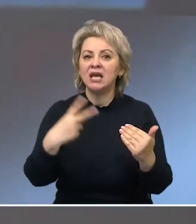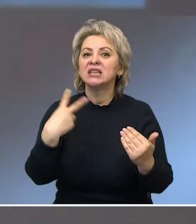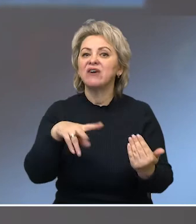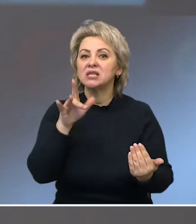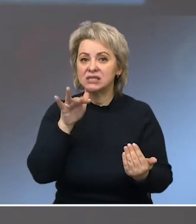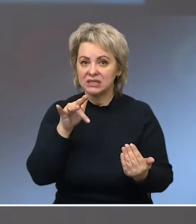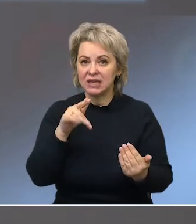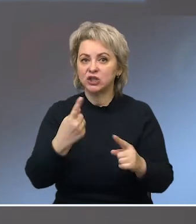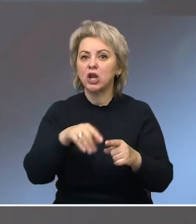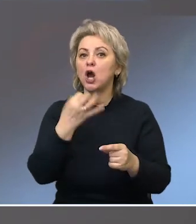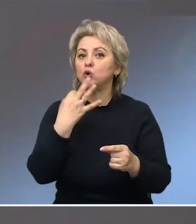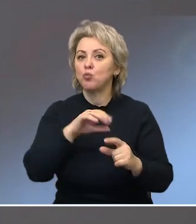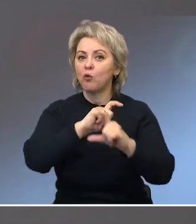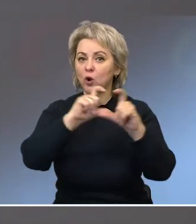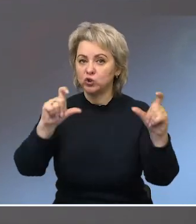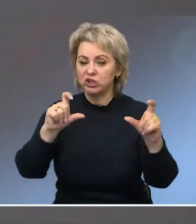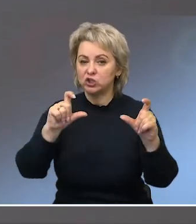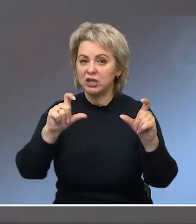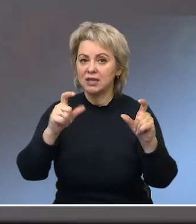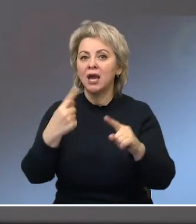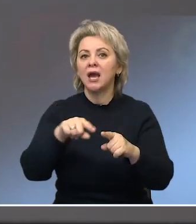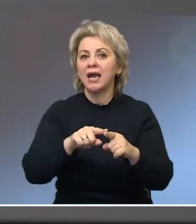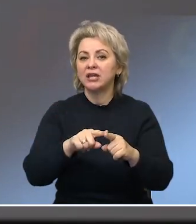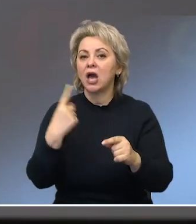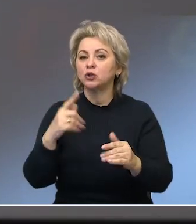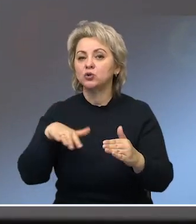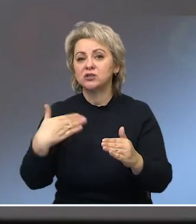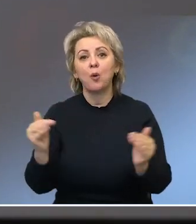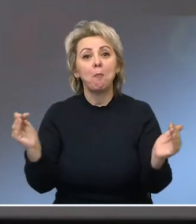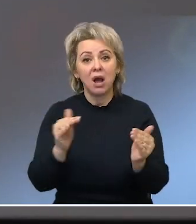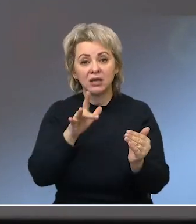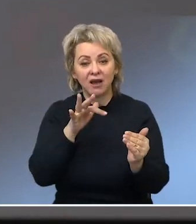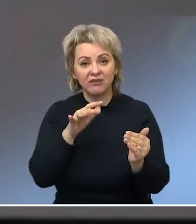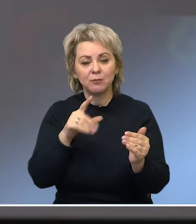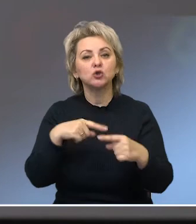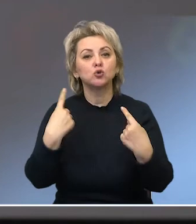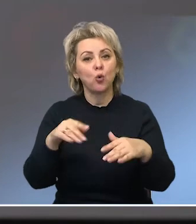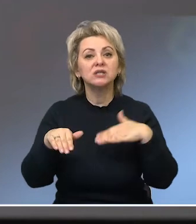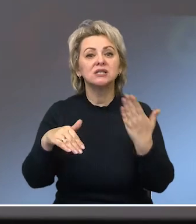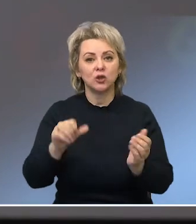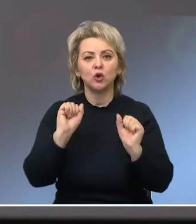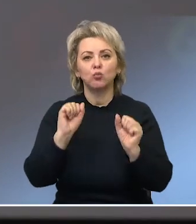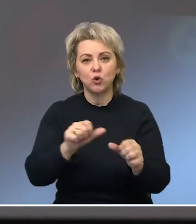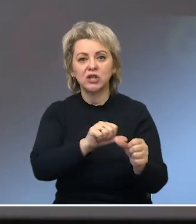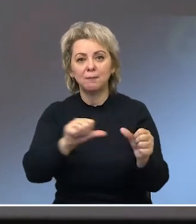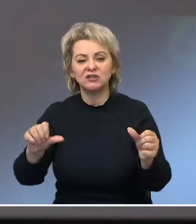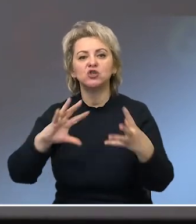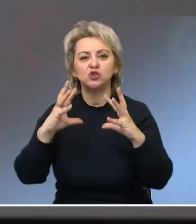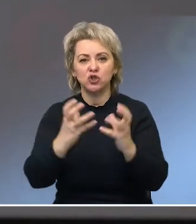любого учреждения – с одной стороны, небольшой срок, но, с другой стороны, можно подвести серьезные итоги.